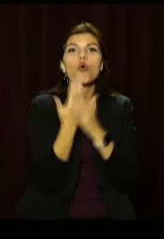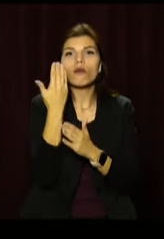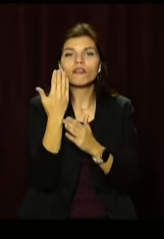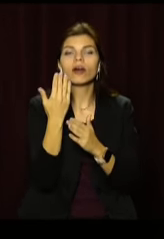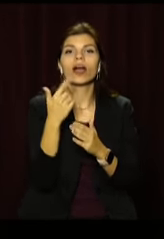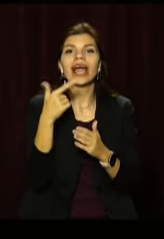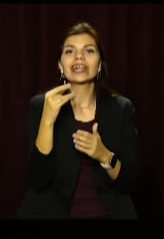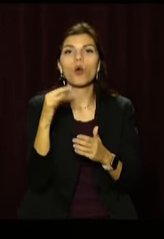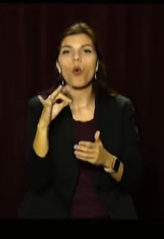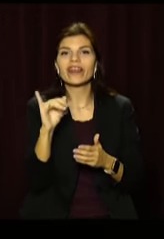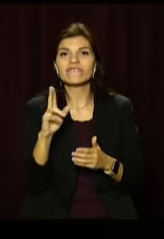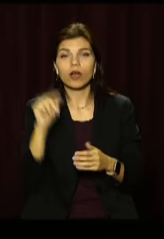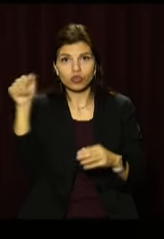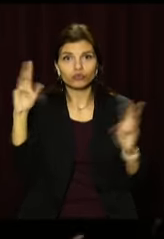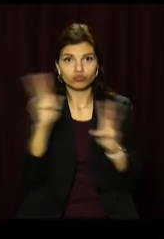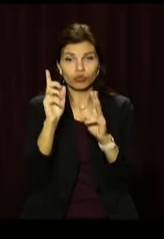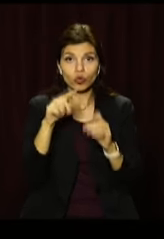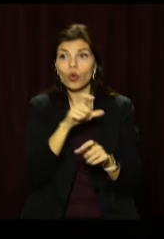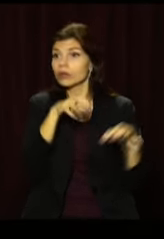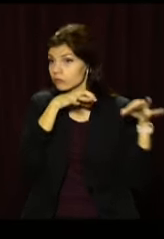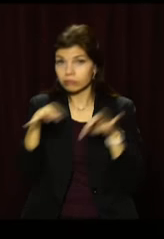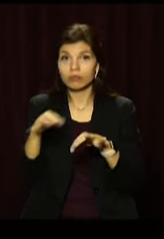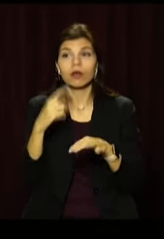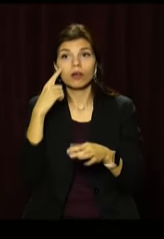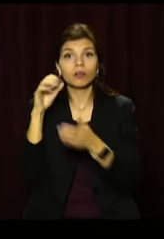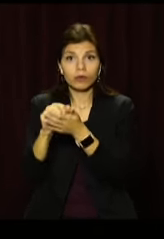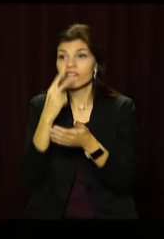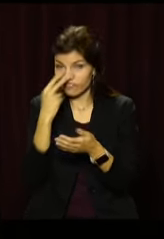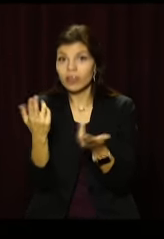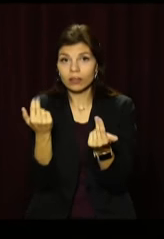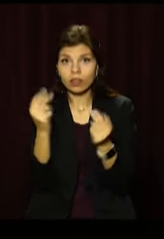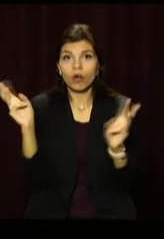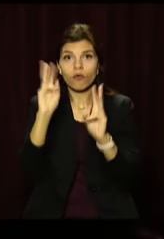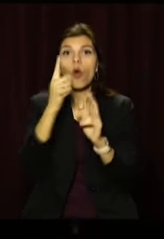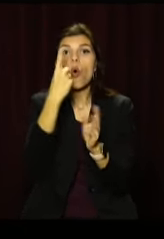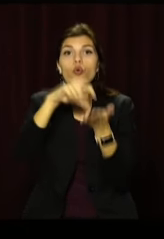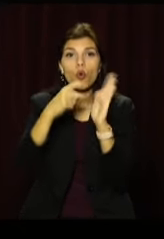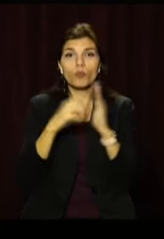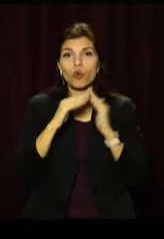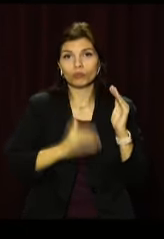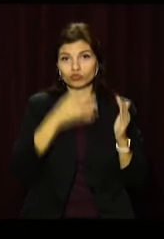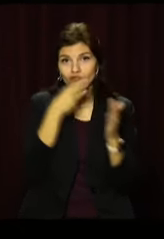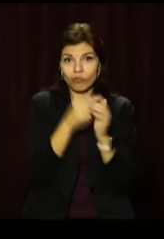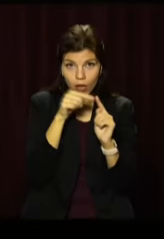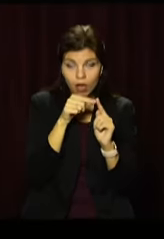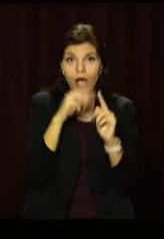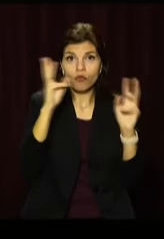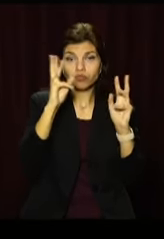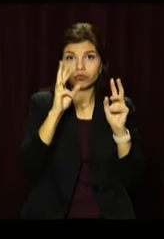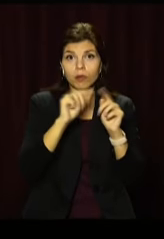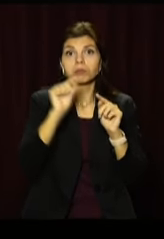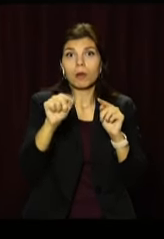Васильківського району. По прибуттю рятувальники встановили, загоряння виникло в одній з кімнат приватного будинку і далі вогонь